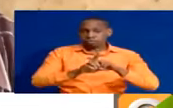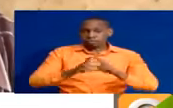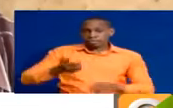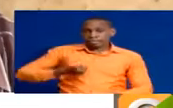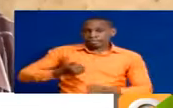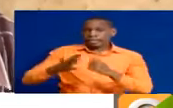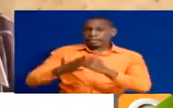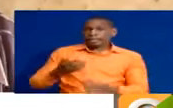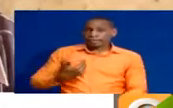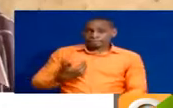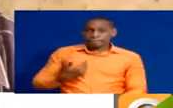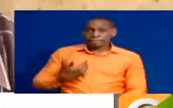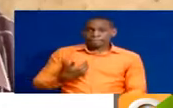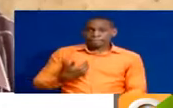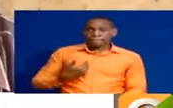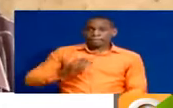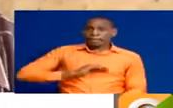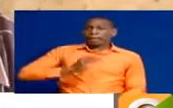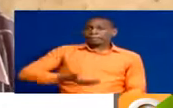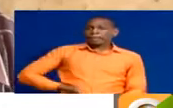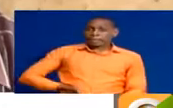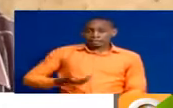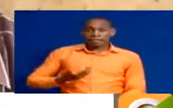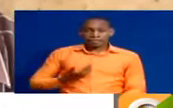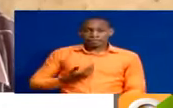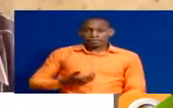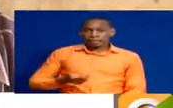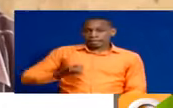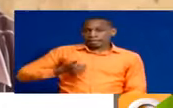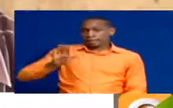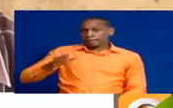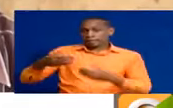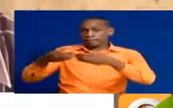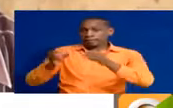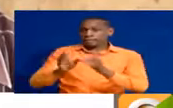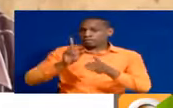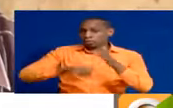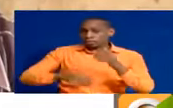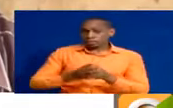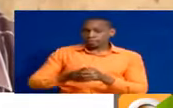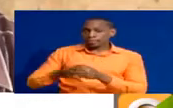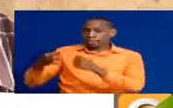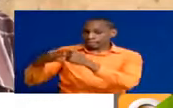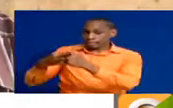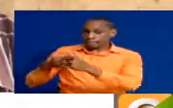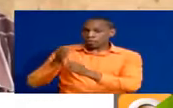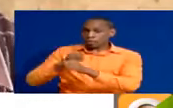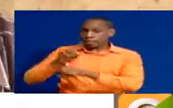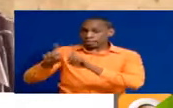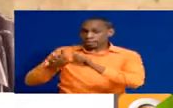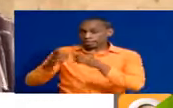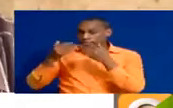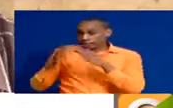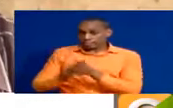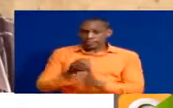tukona wasichana tisa, mbao wali pachiku wa mimba. Watano wali kwa katika darasa la nani, wali fanya mtiani